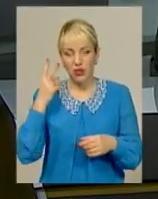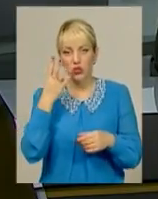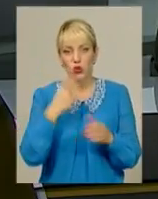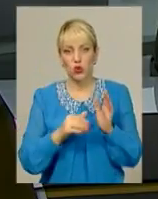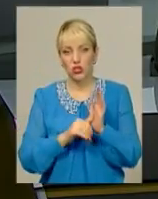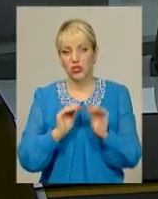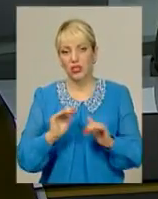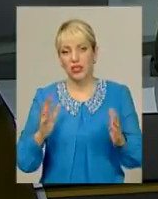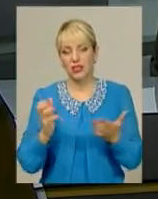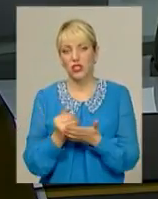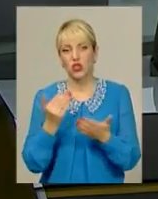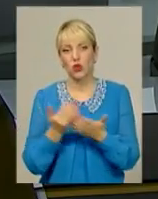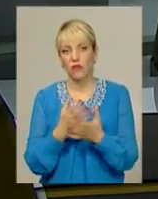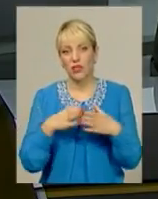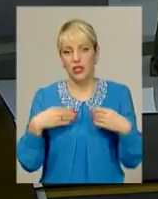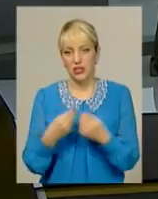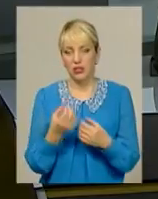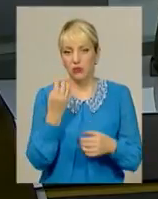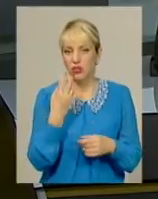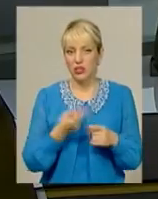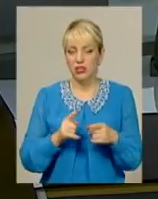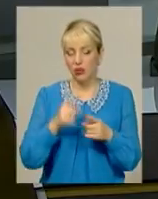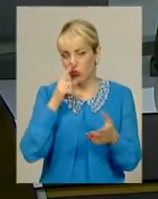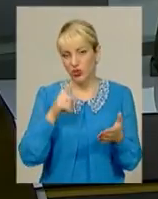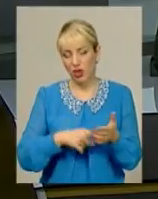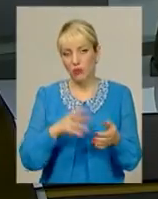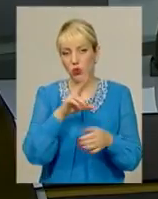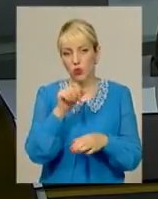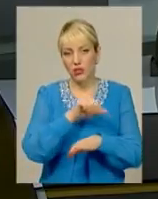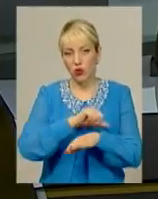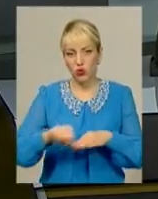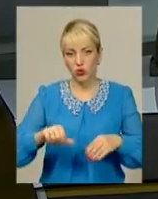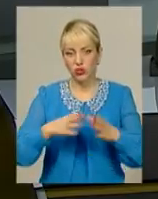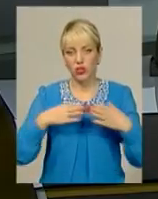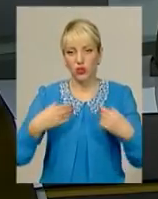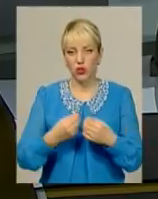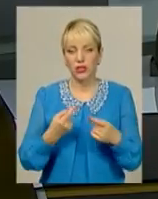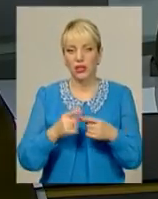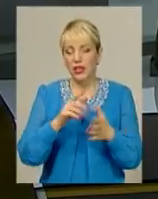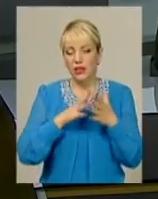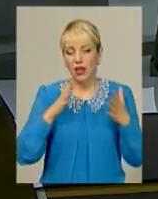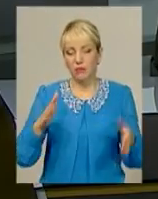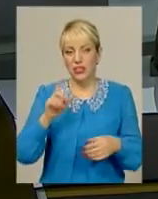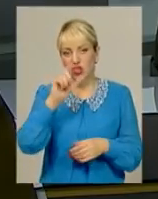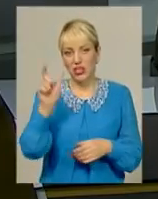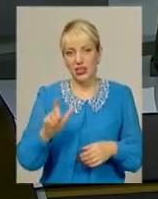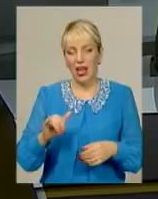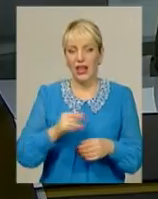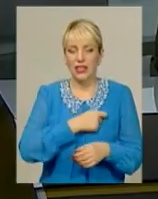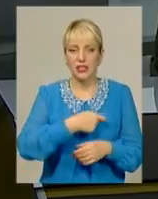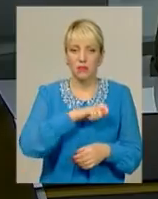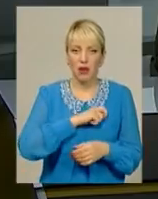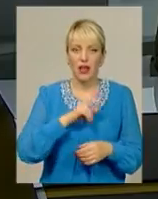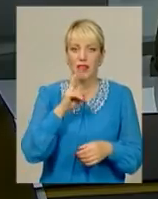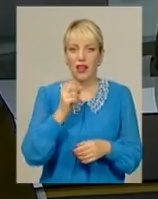дітей знайшли нові сім'ї. З них 14 потрапили до закордонних родин. Найбільше до Італії та Іспанії, а також